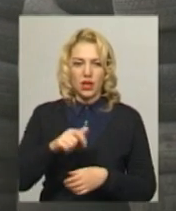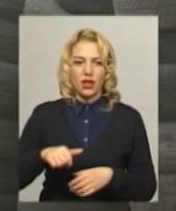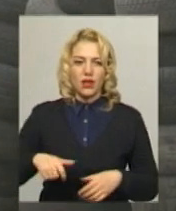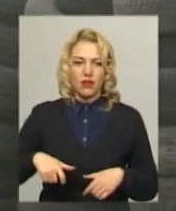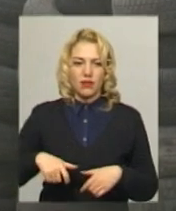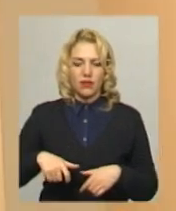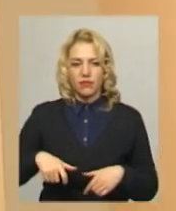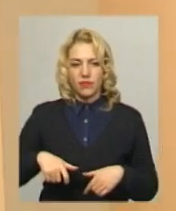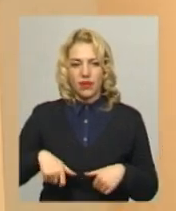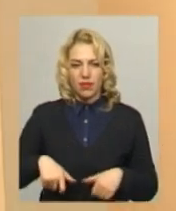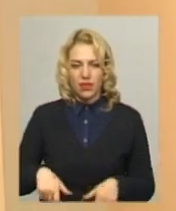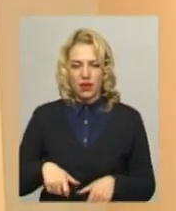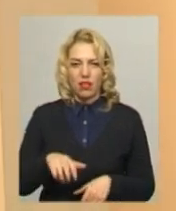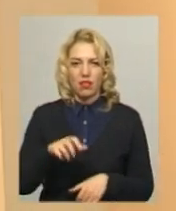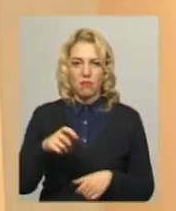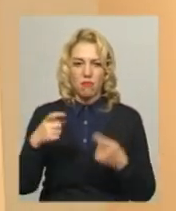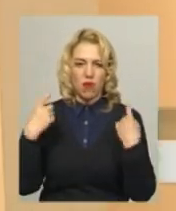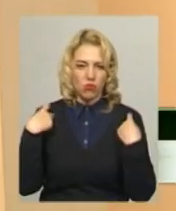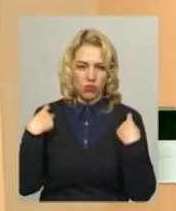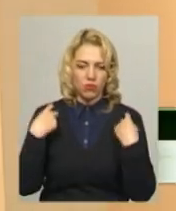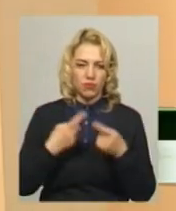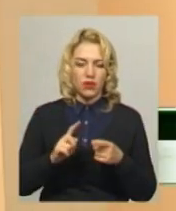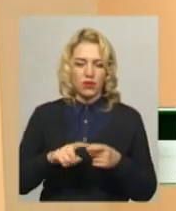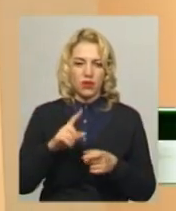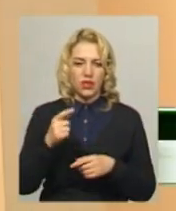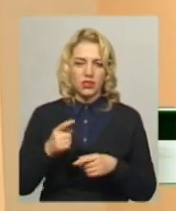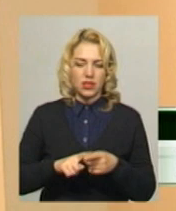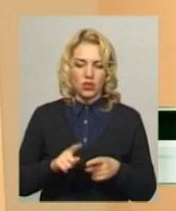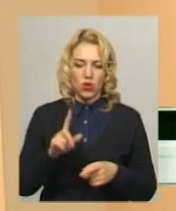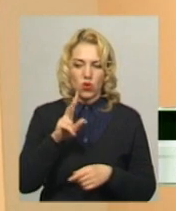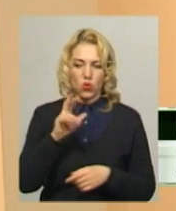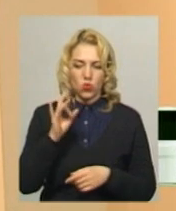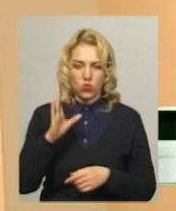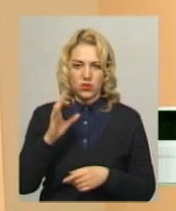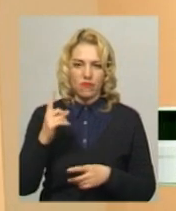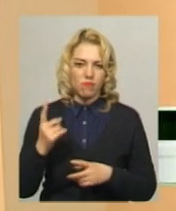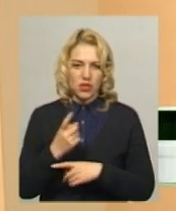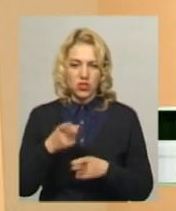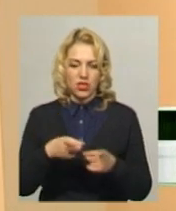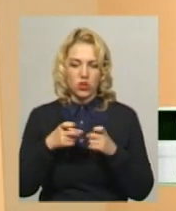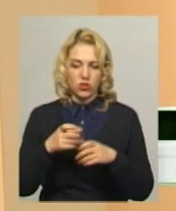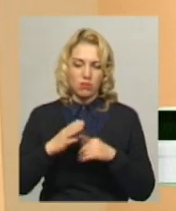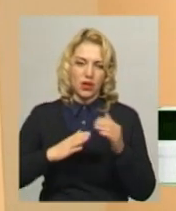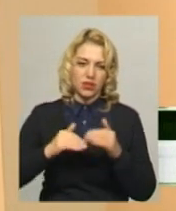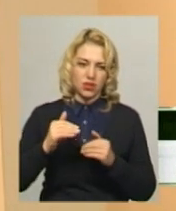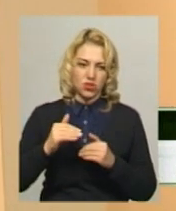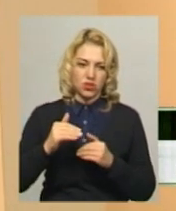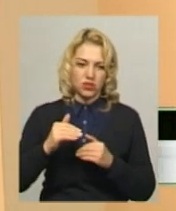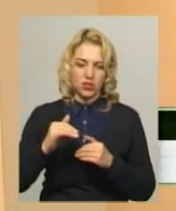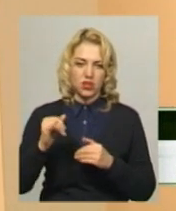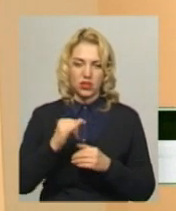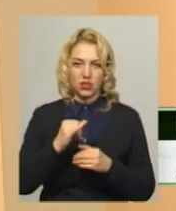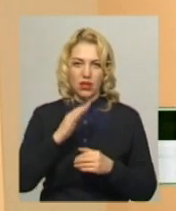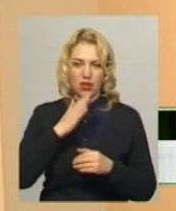Микола Маланчий. Даний курс проводиться вперше з залученням і практичних паківців, і